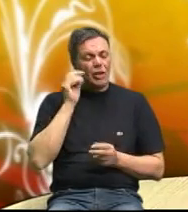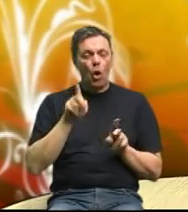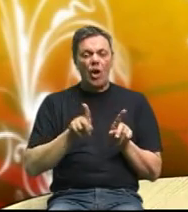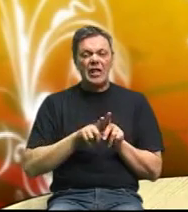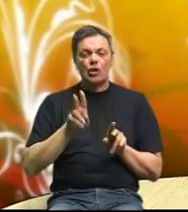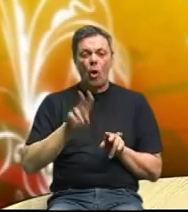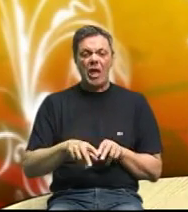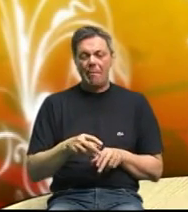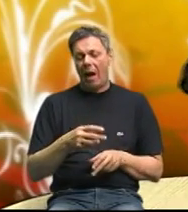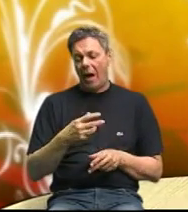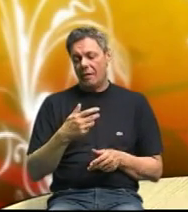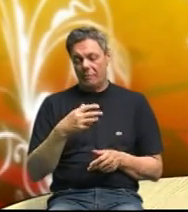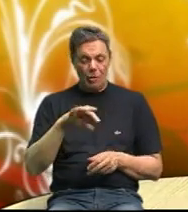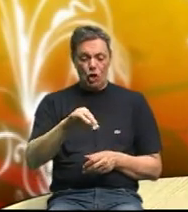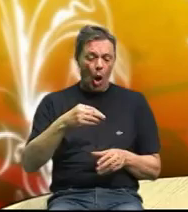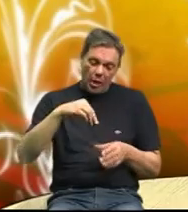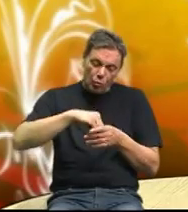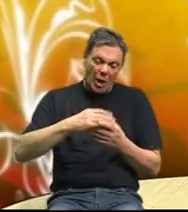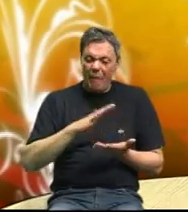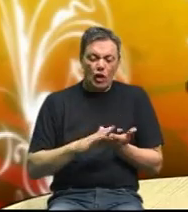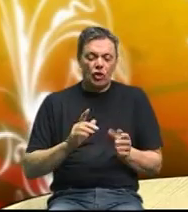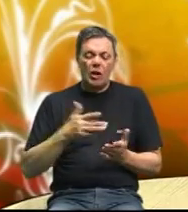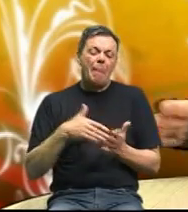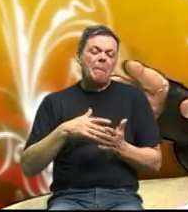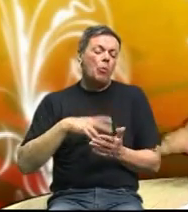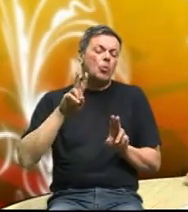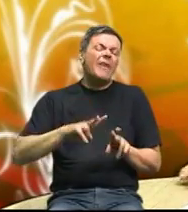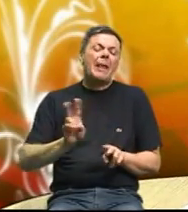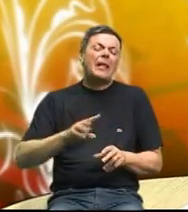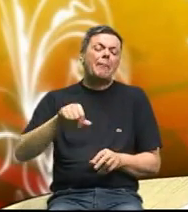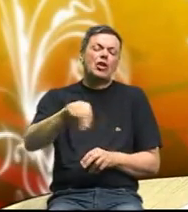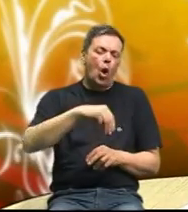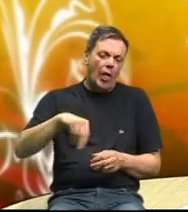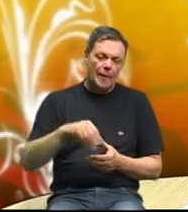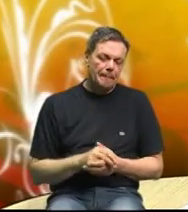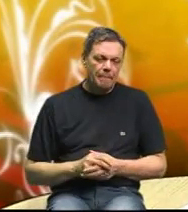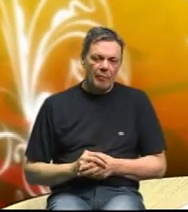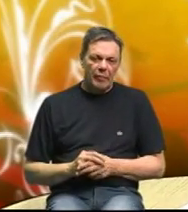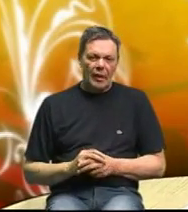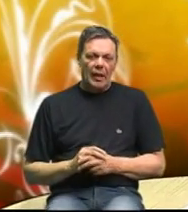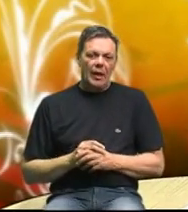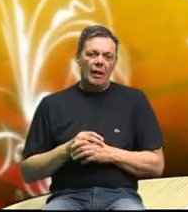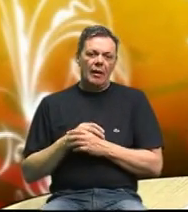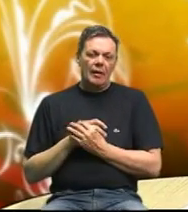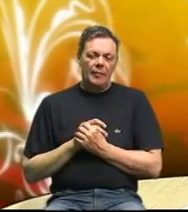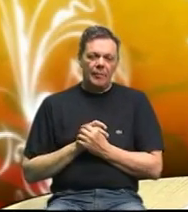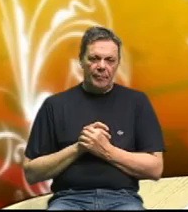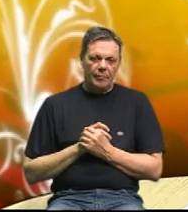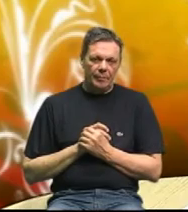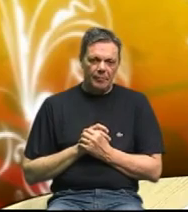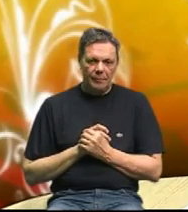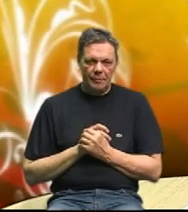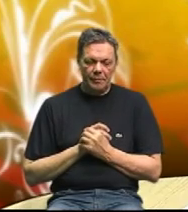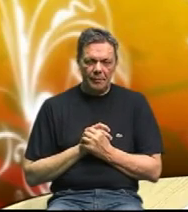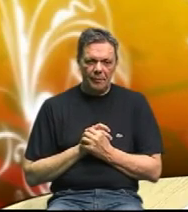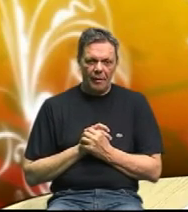hranjena gove da pilići svi umjetno ali nećemo sada otići u tu proizvodnju to ćemo jednom